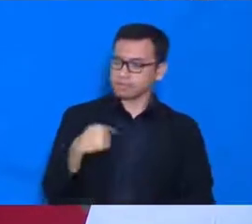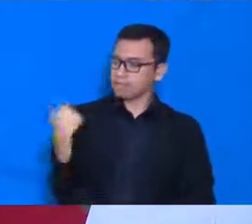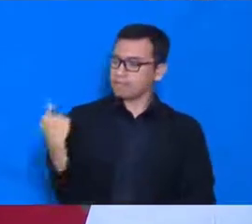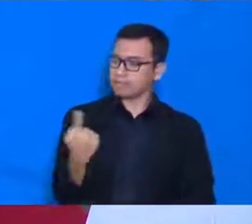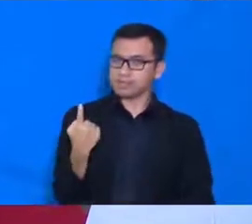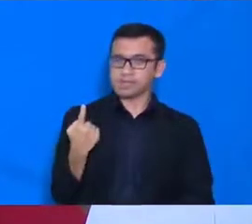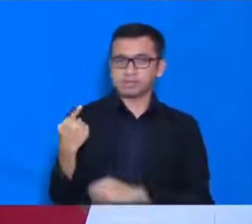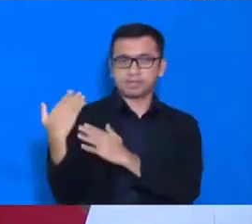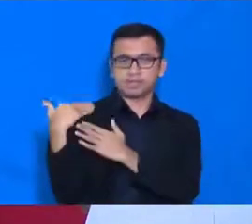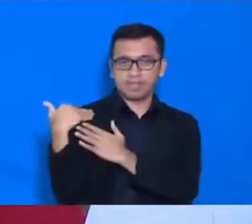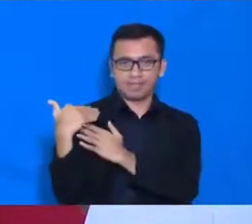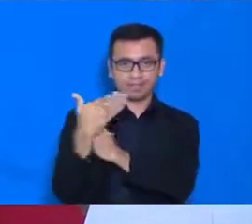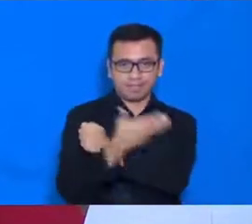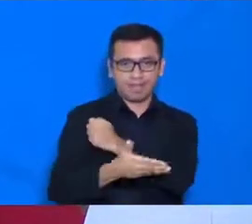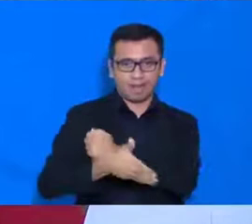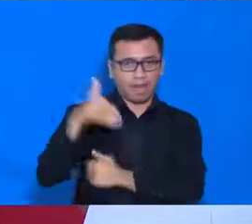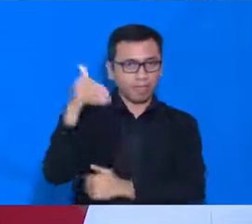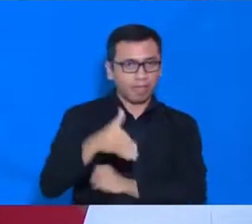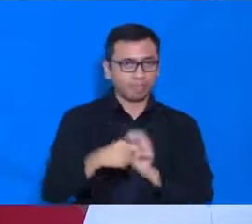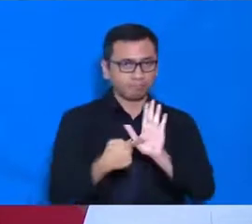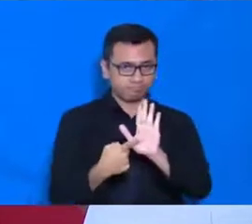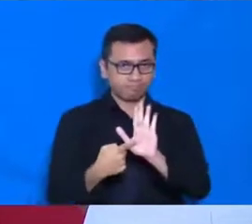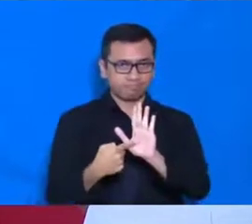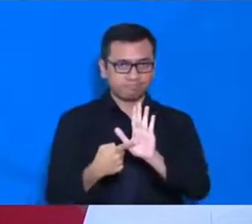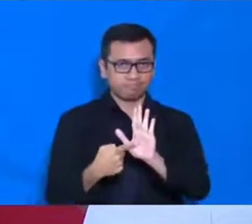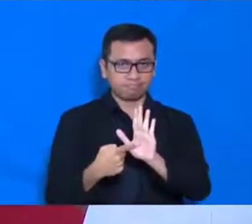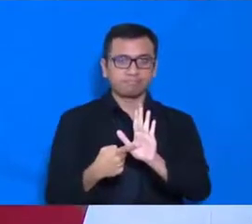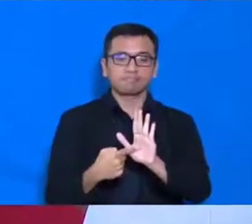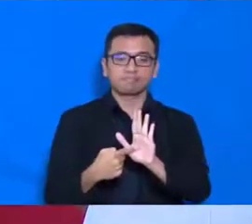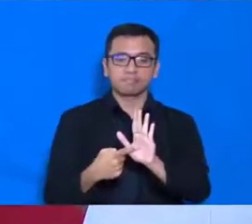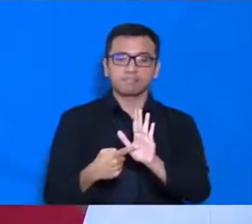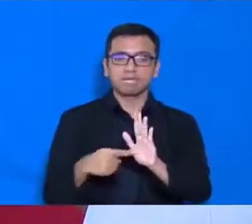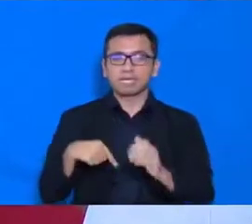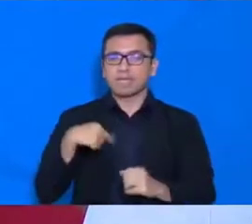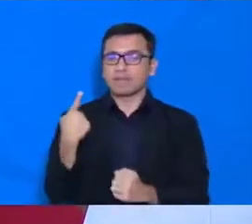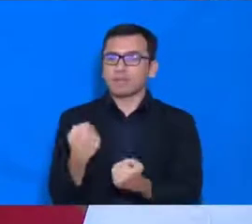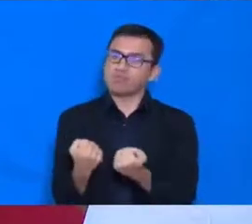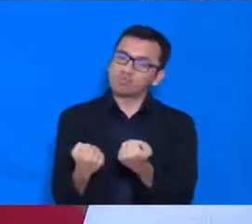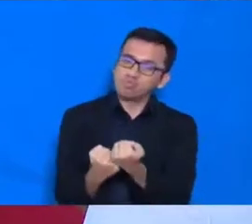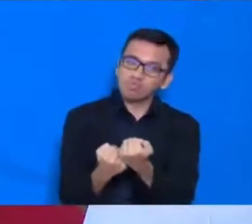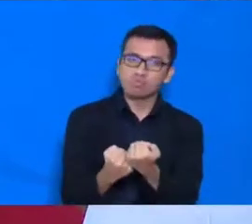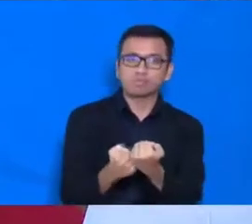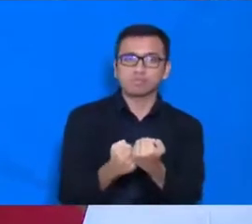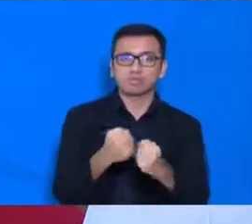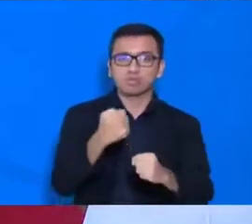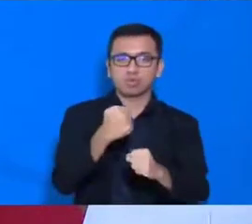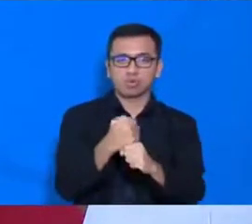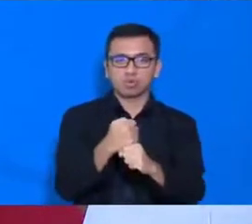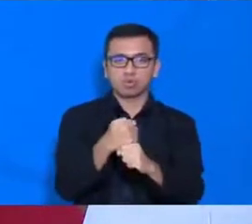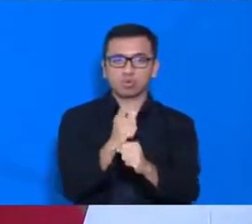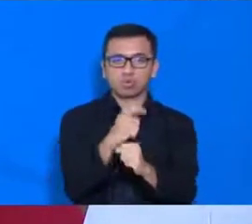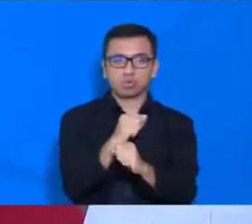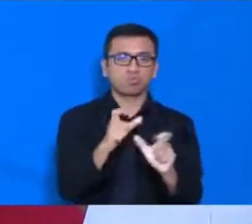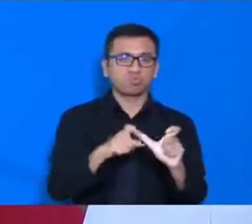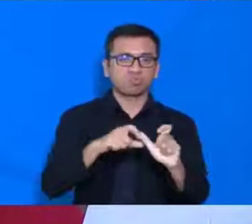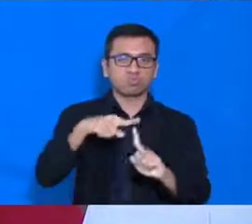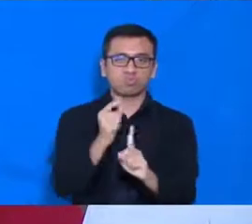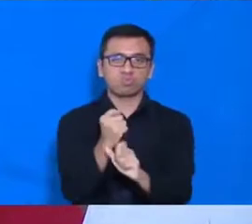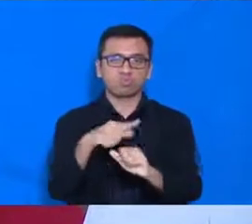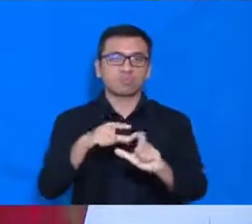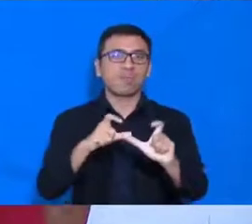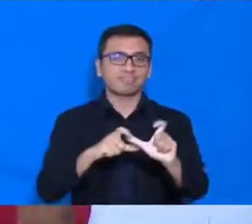ingin memberikan dukungan penuh, kepada gugus tugas, yang diberikan tugas oleh negara, untuk menghadapi,